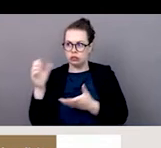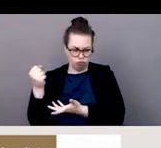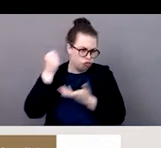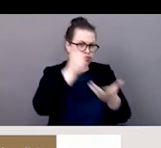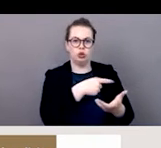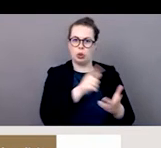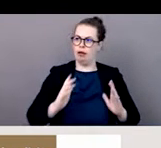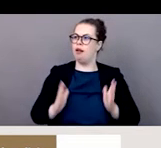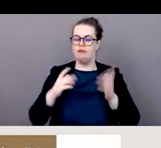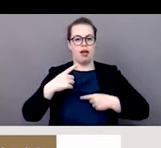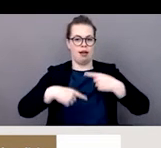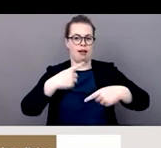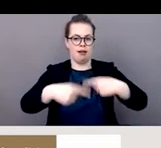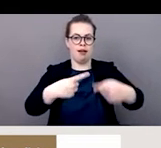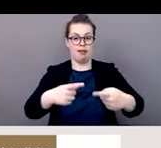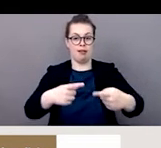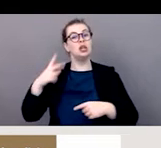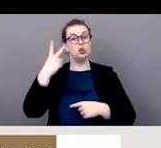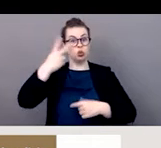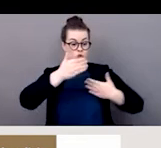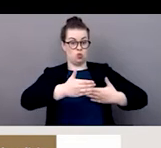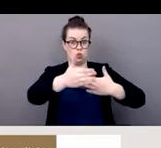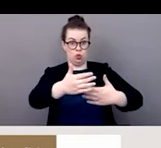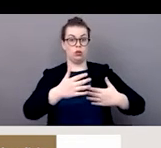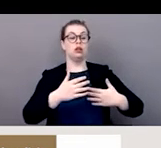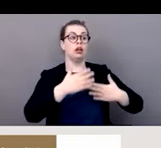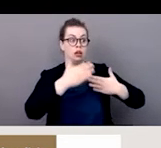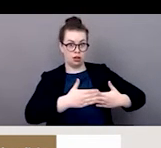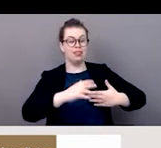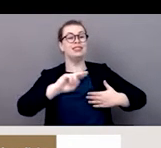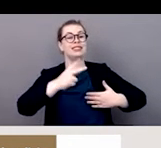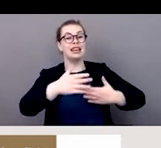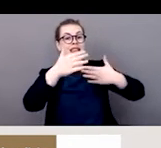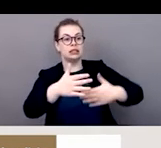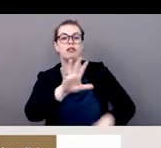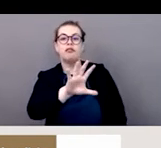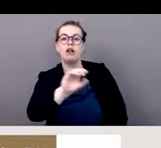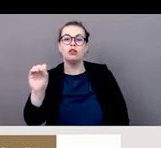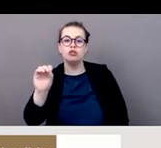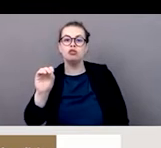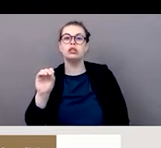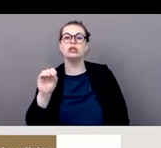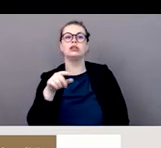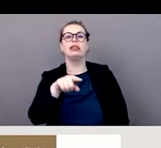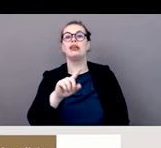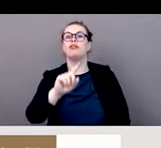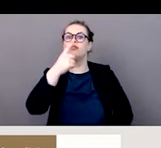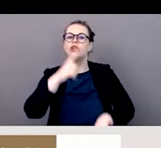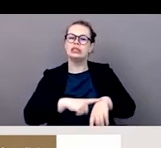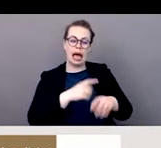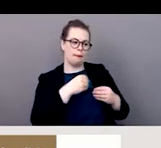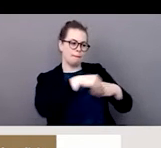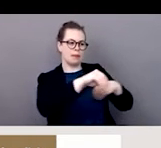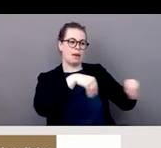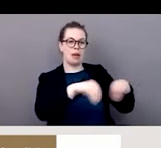lors de cette pandémie. Lors de la deuxième phase de ce tableau, ils ont ciblé 500 travails par exemple